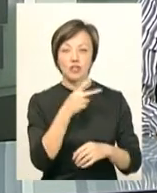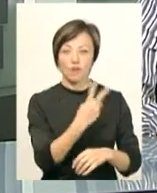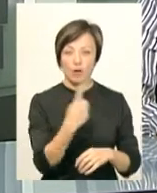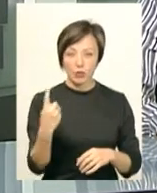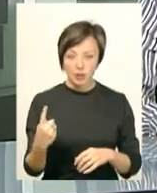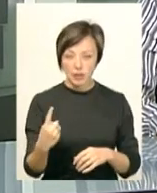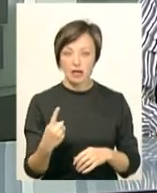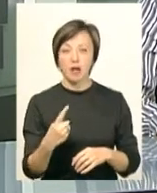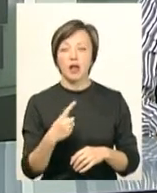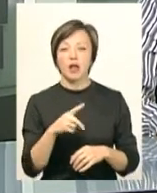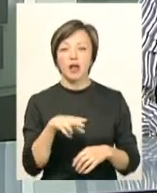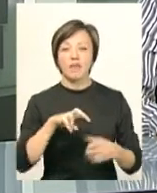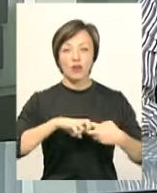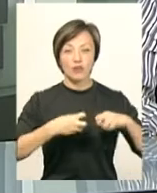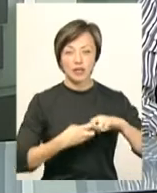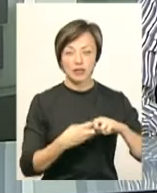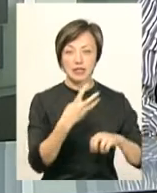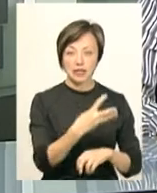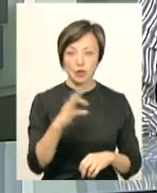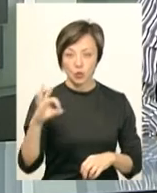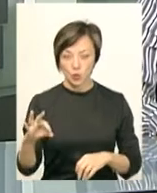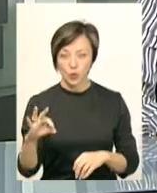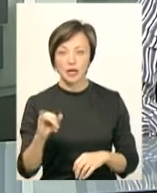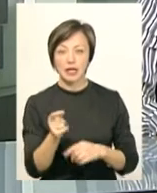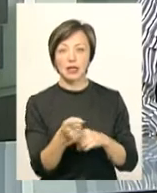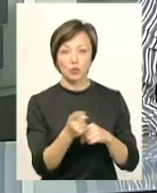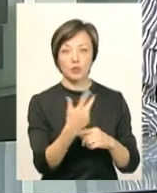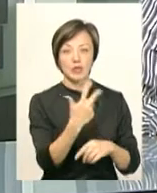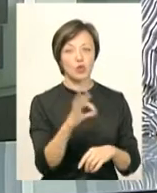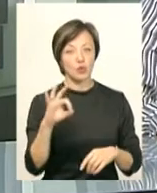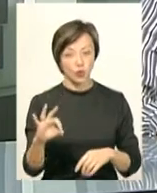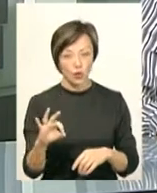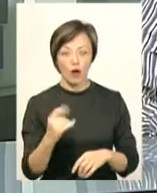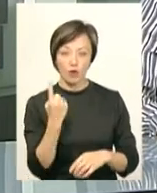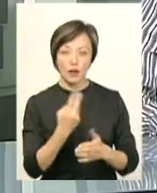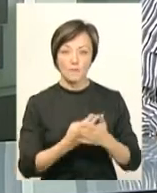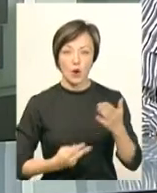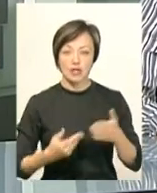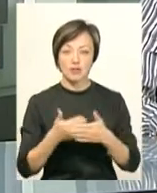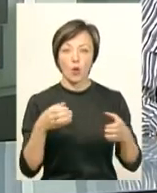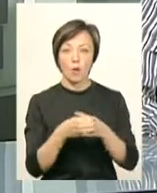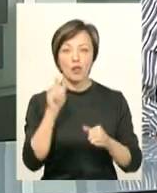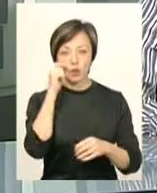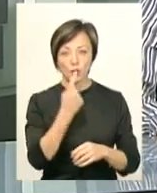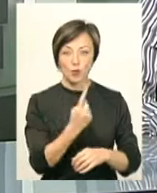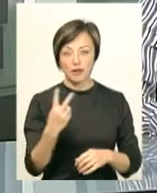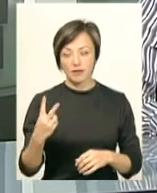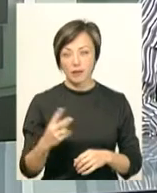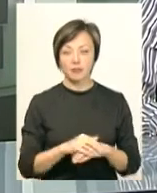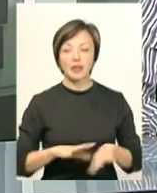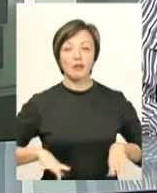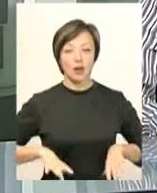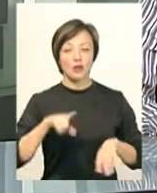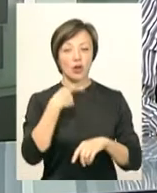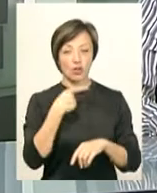-1», Надвірної Івано-Франківської області 3-0 та Тернополя 3-0. І одна поразка від команди «Луцька» 1-2. Юзефа